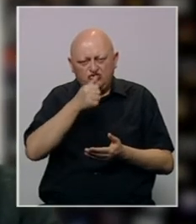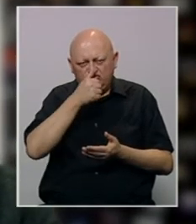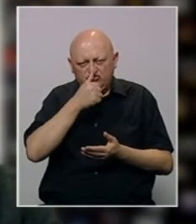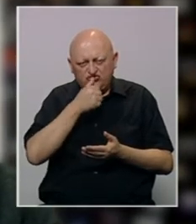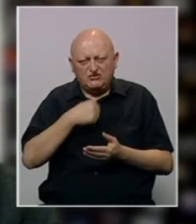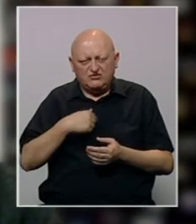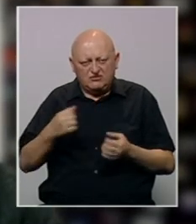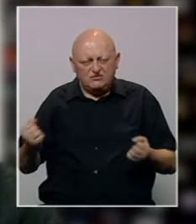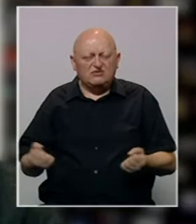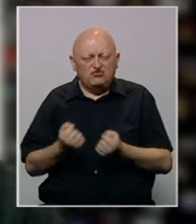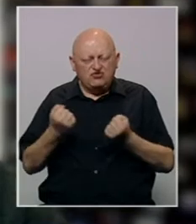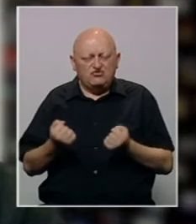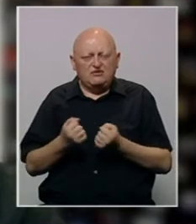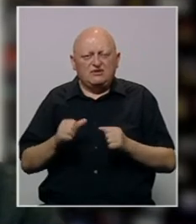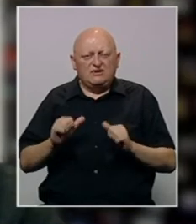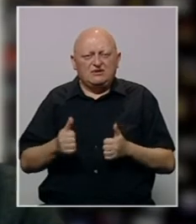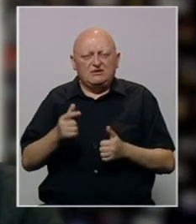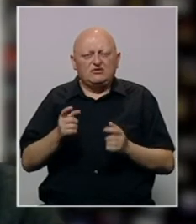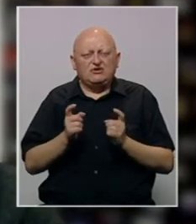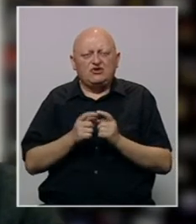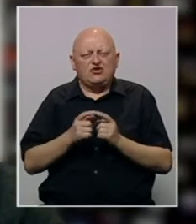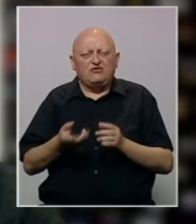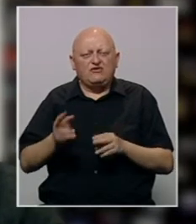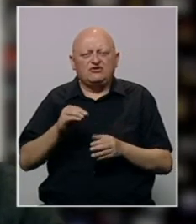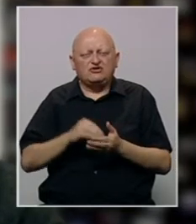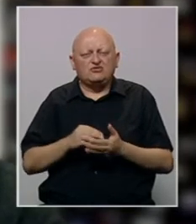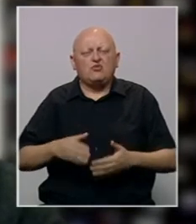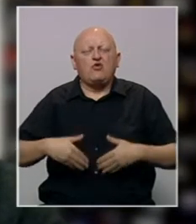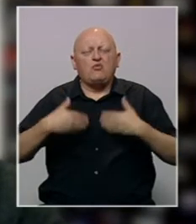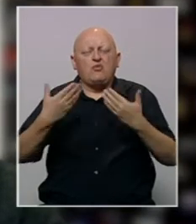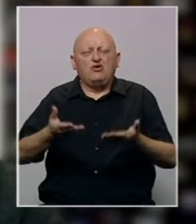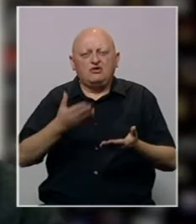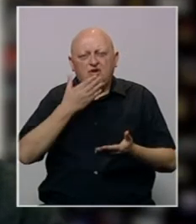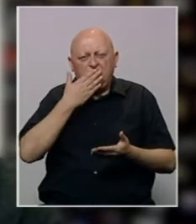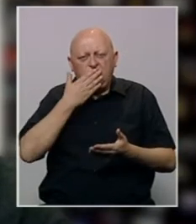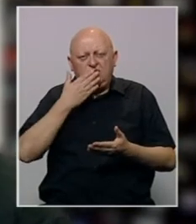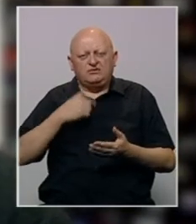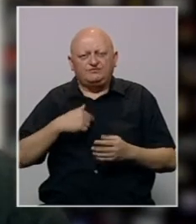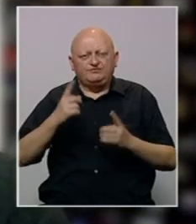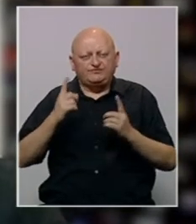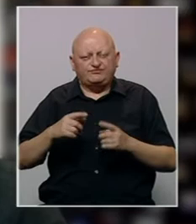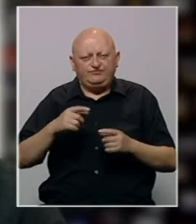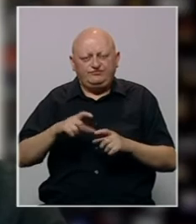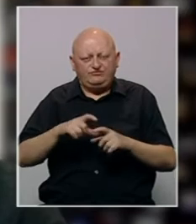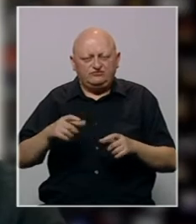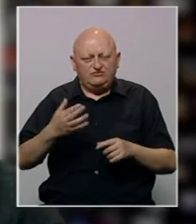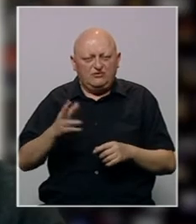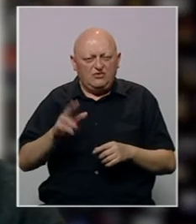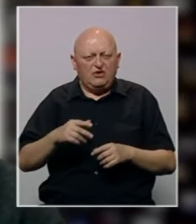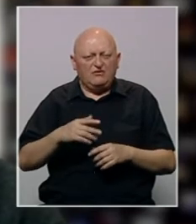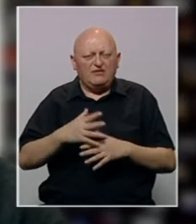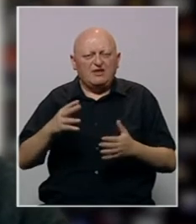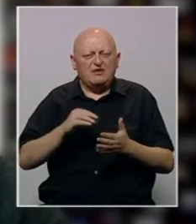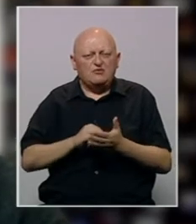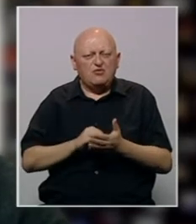se mi zaista trudimo jeste da kontaktiramo što veći broj ponuđača da sa našim postojećim partnerima kojih je zaista i onako